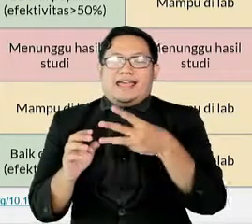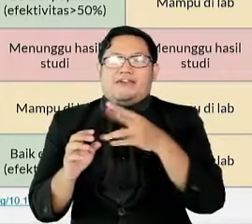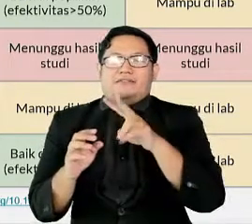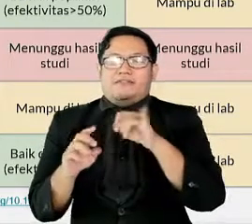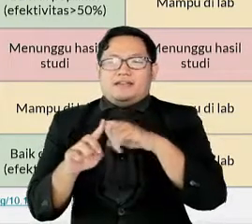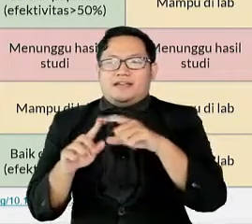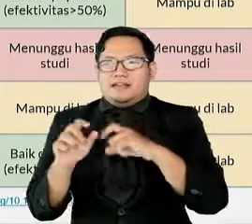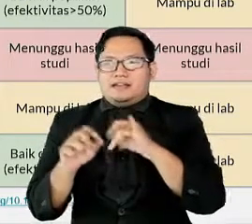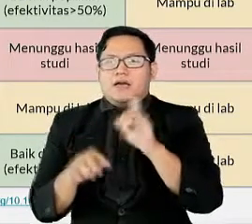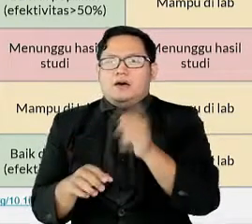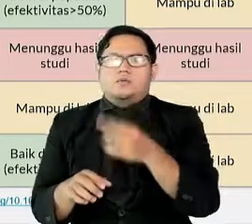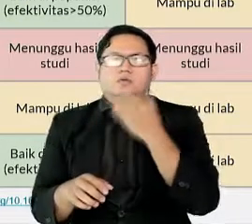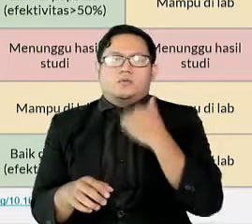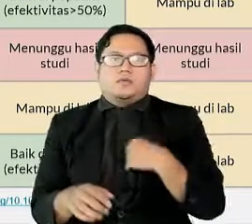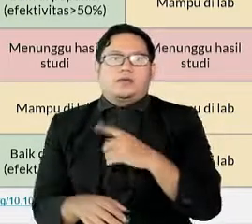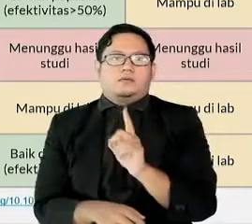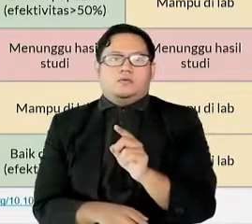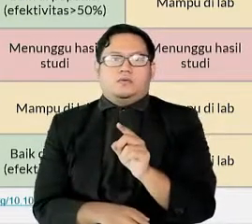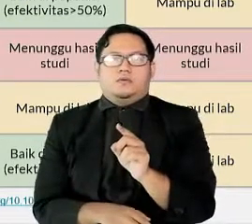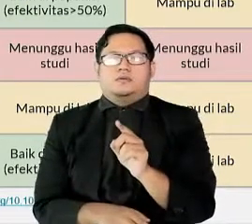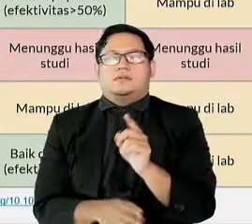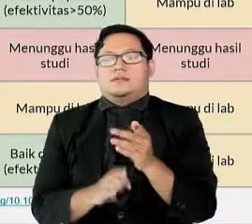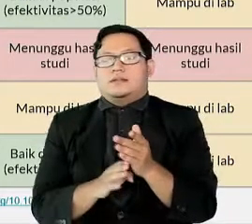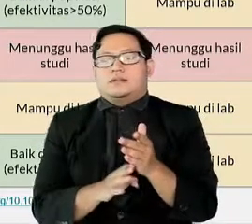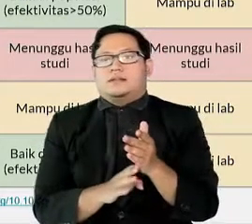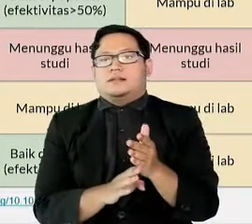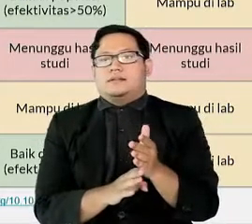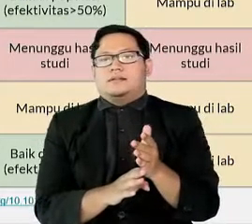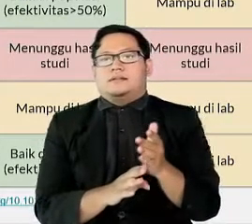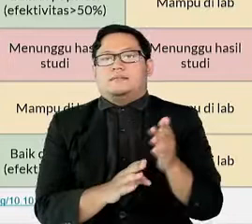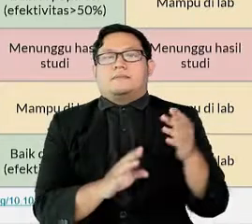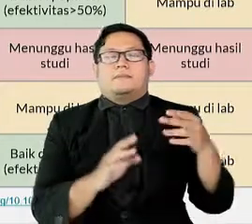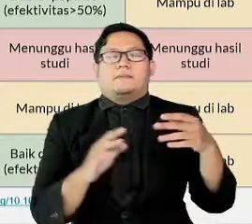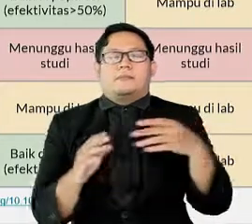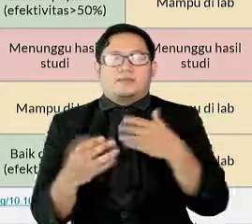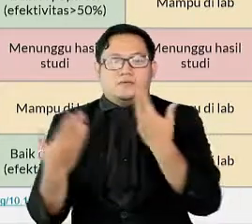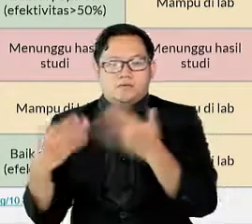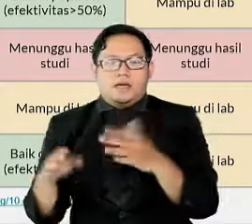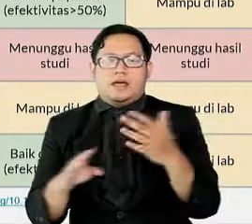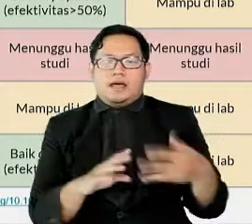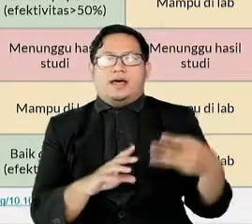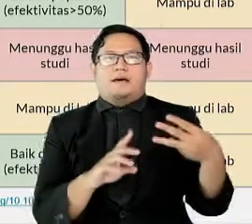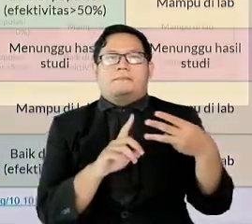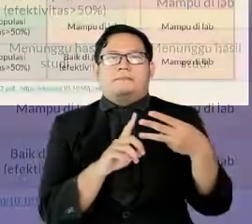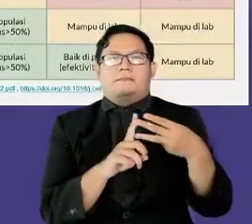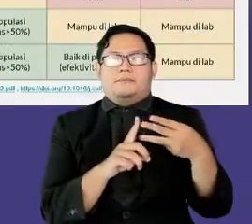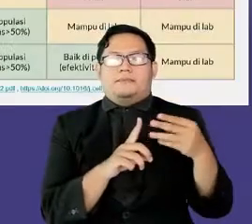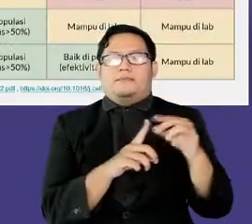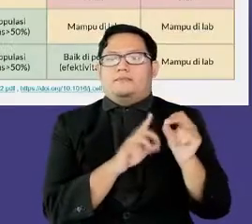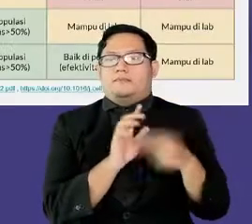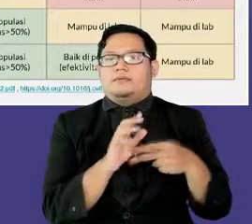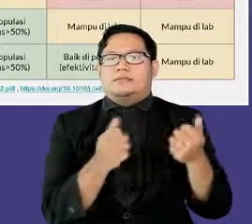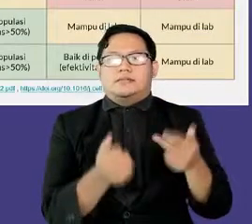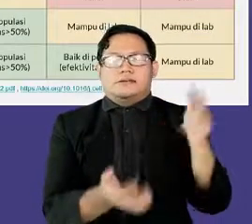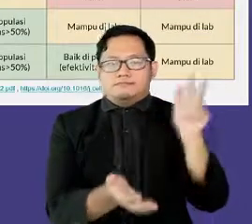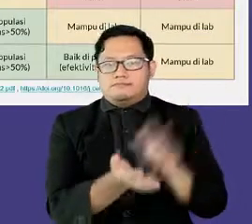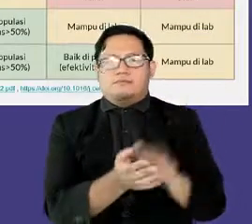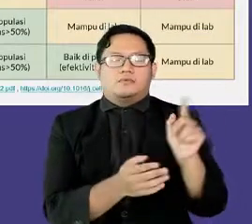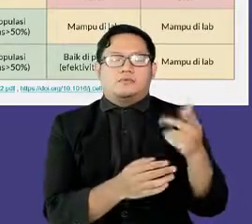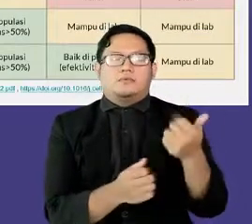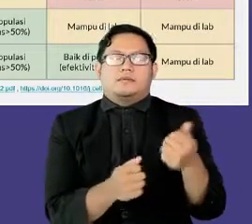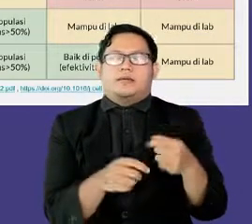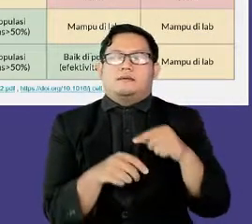badan otoritas yang berwenang mengeluarkan EUA atau EUL. Sedangkan angka